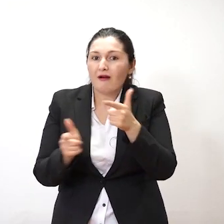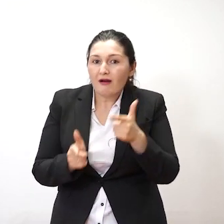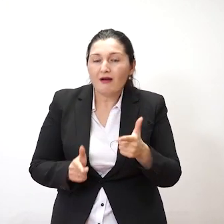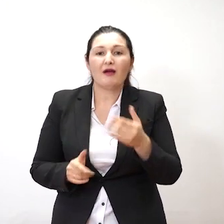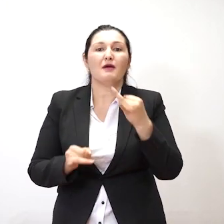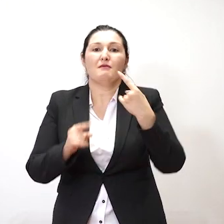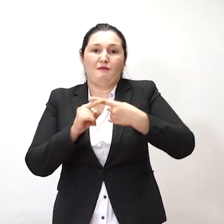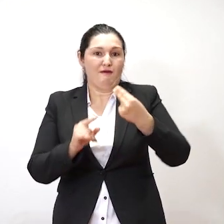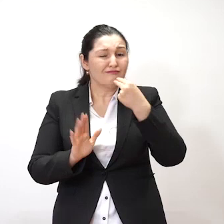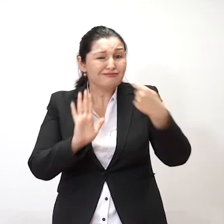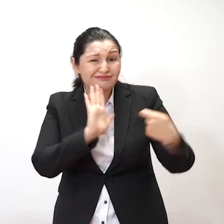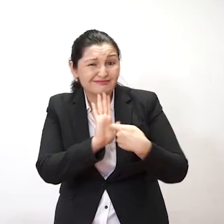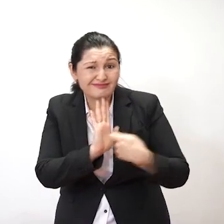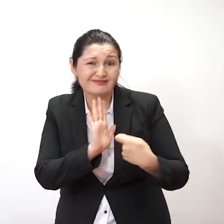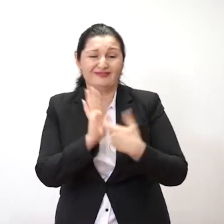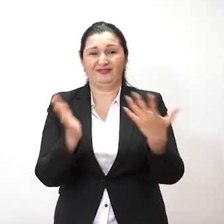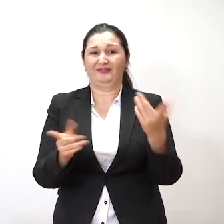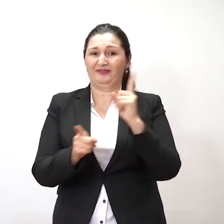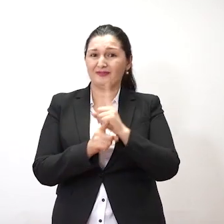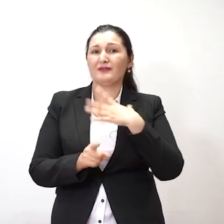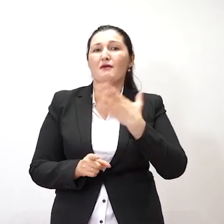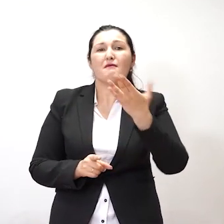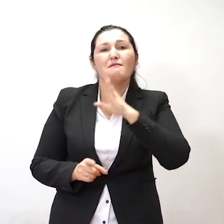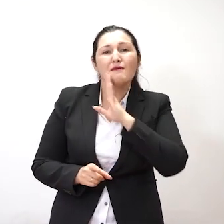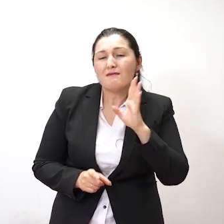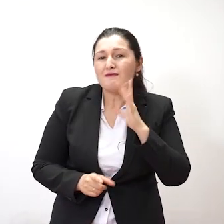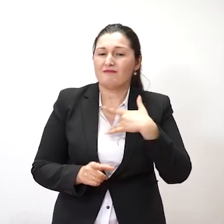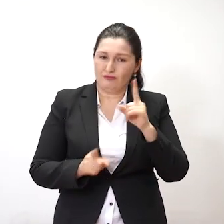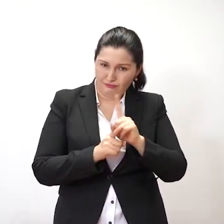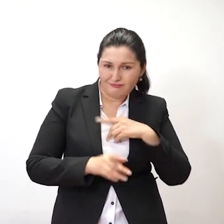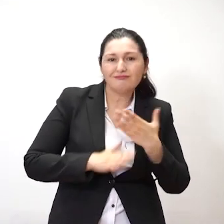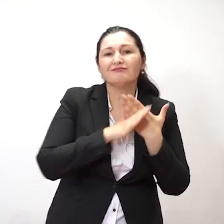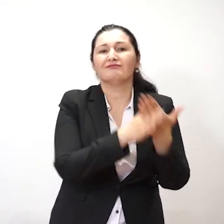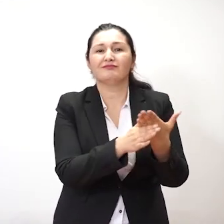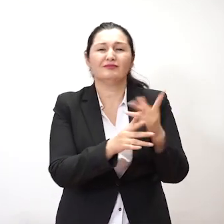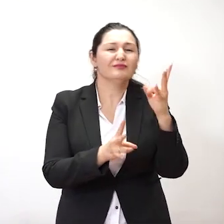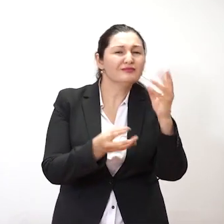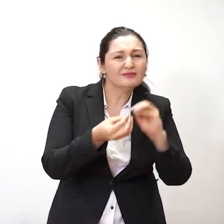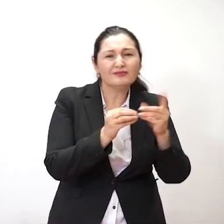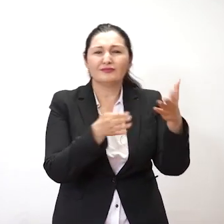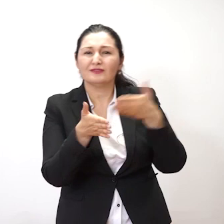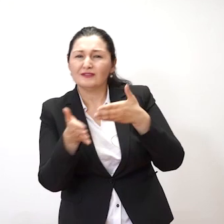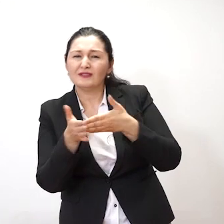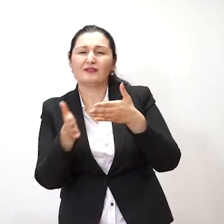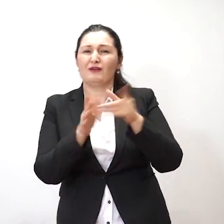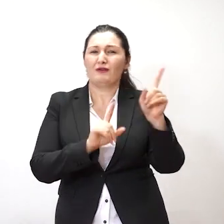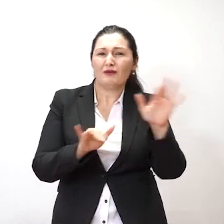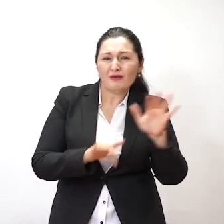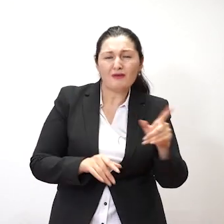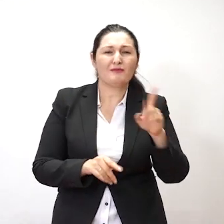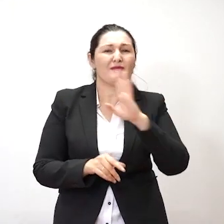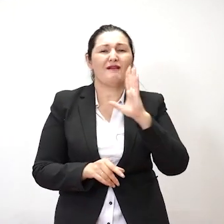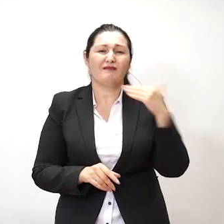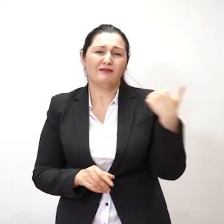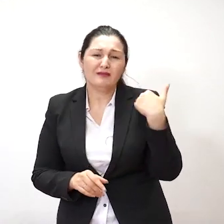خوراک هم نیز میدادند. باسته با مادرم کمک میکردند. وقتی که یکون مشکلات مادرم